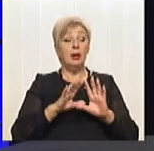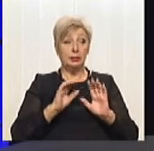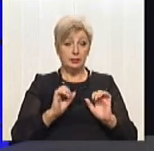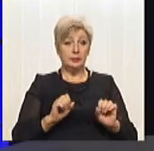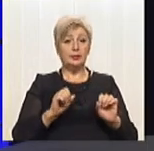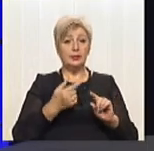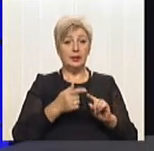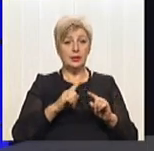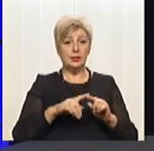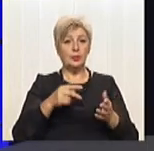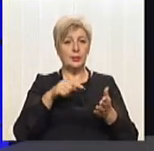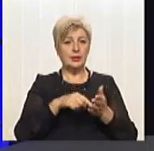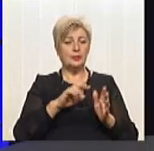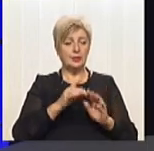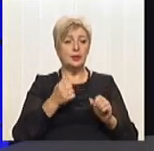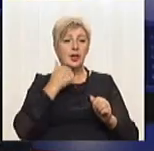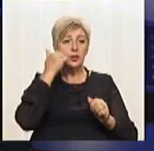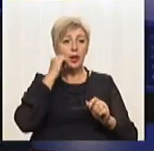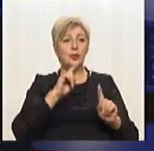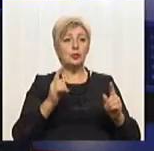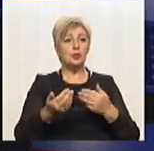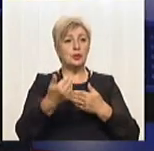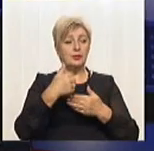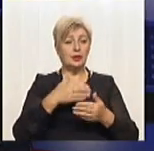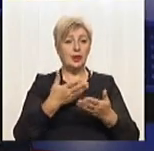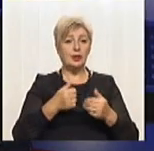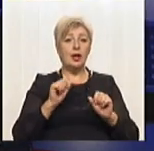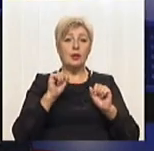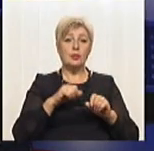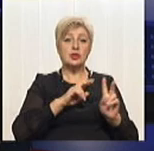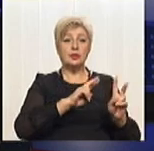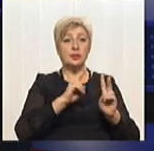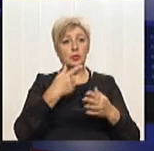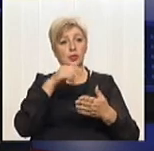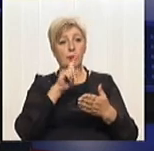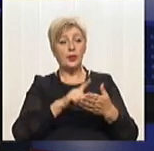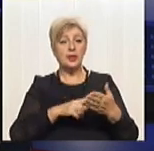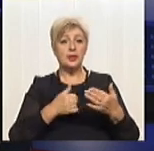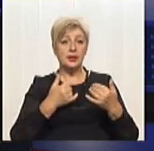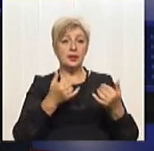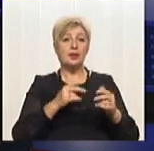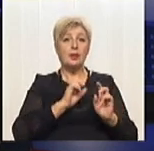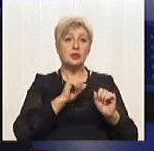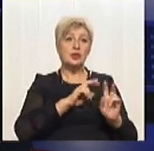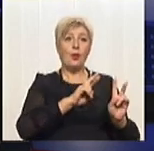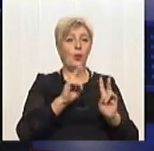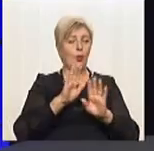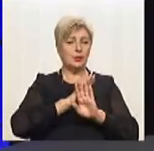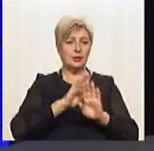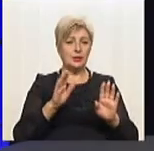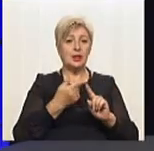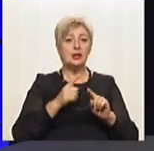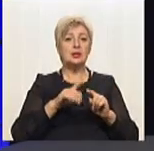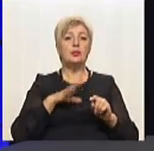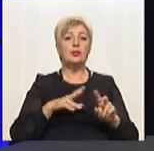крапку, так, дякуємо за те, що ви до нас завітали. Можливо, когось обнадіяли, так, можливо, когось ні. Це була